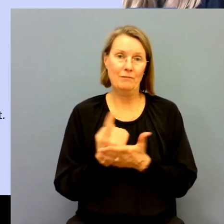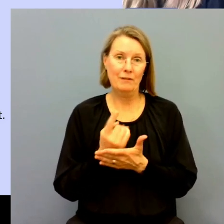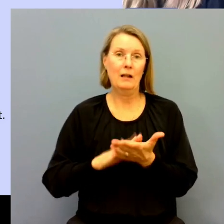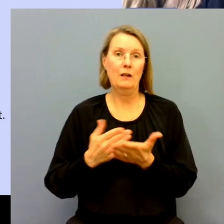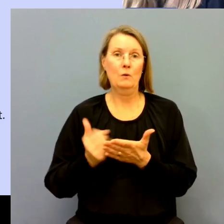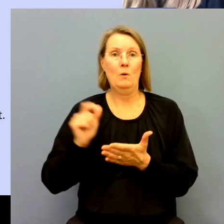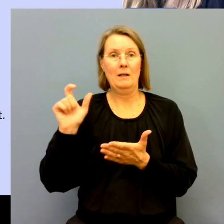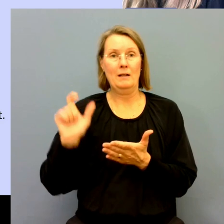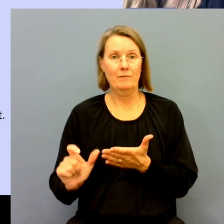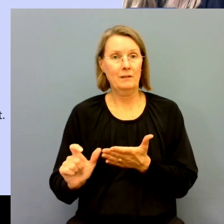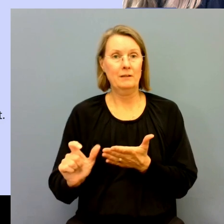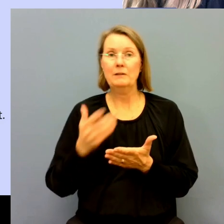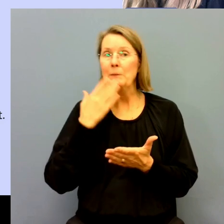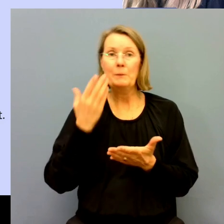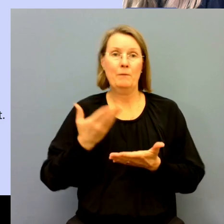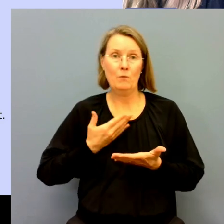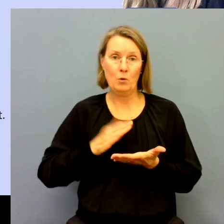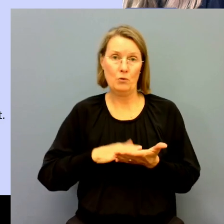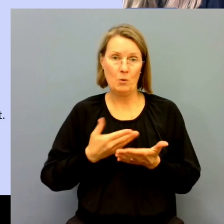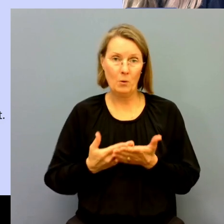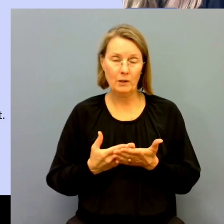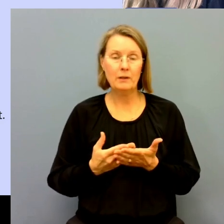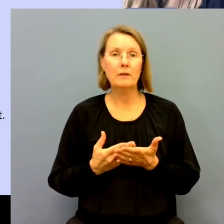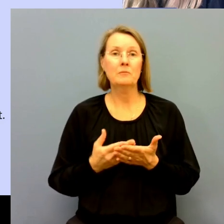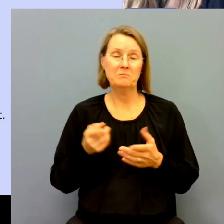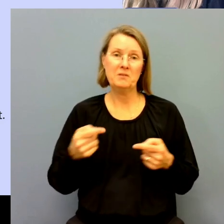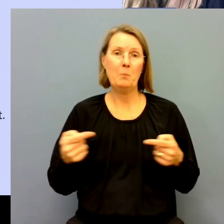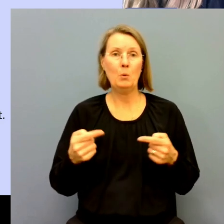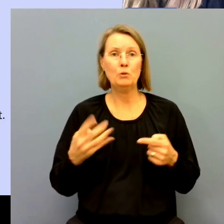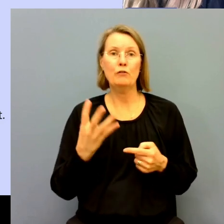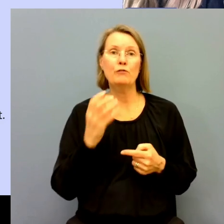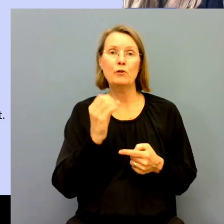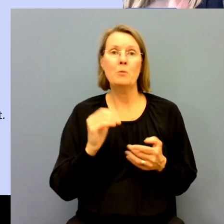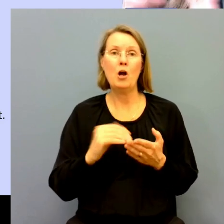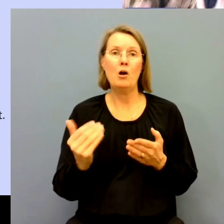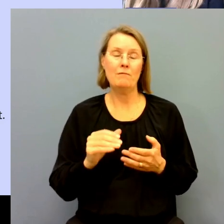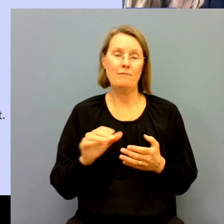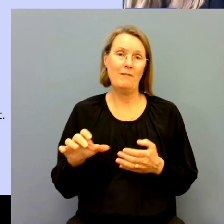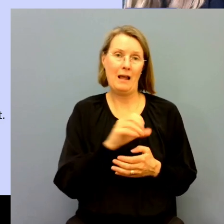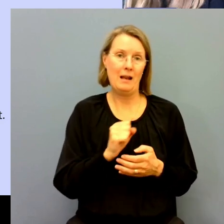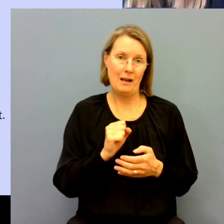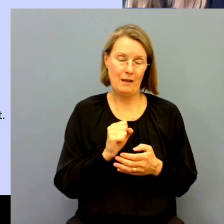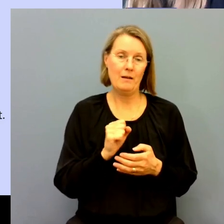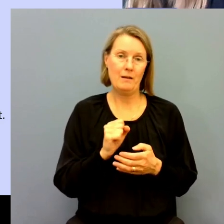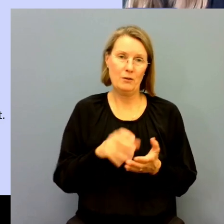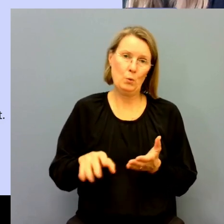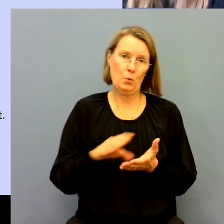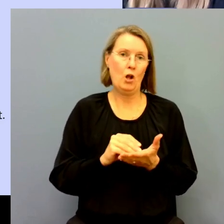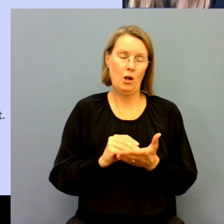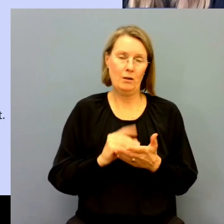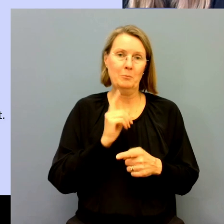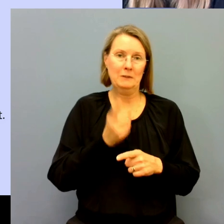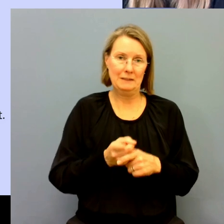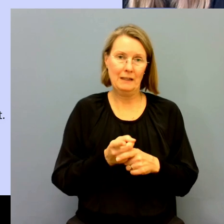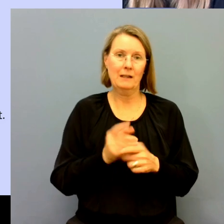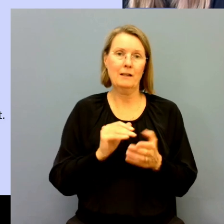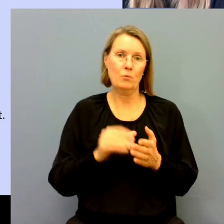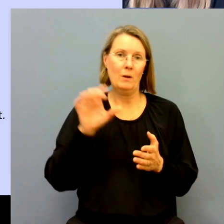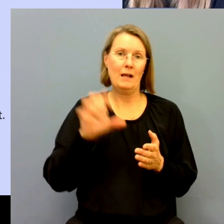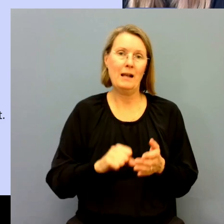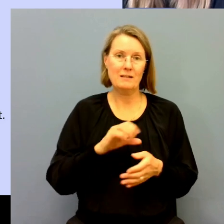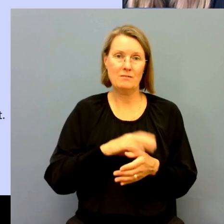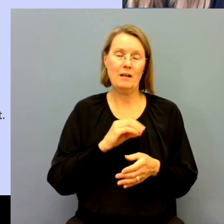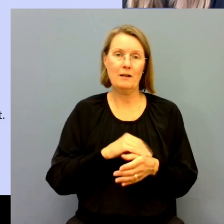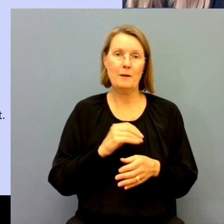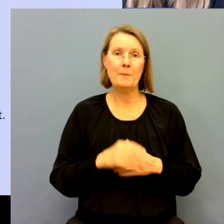tolkanvändaren stå utan tolk. Och det motsvarar 4 % av alla beställda uppdrag i hela landet.